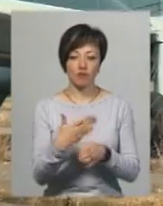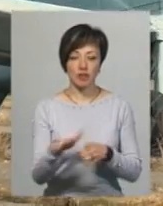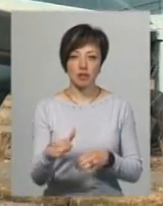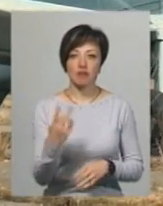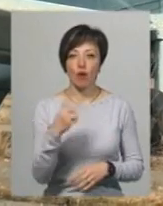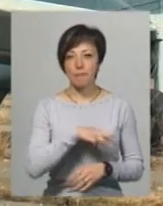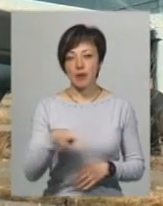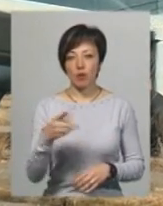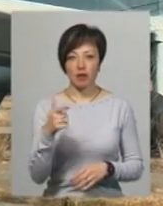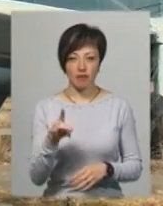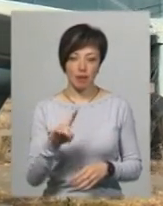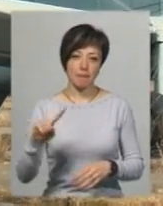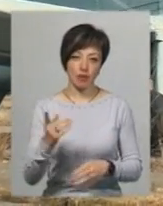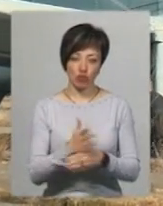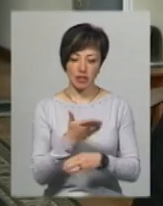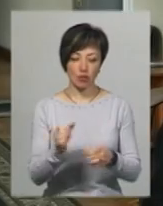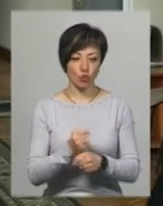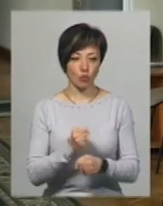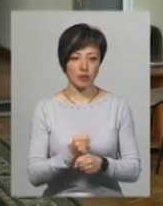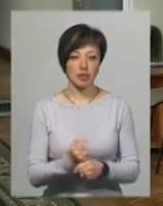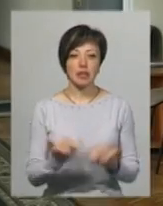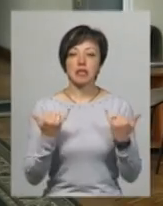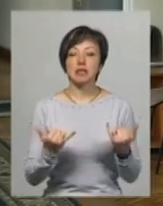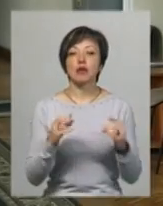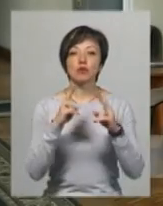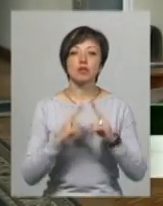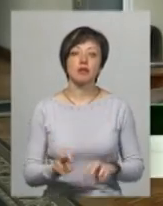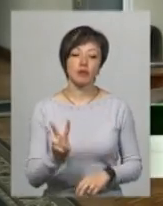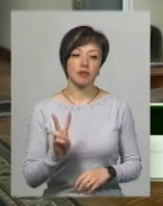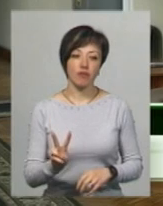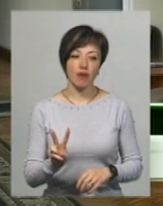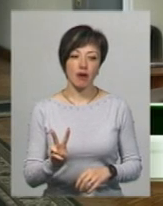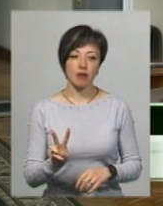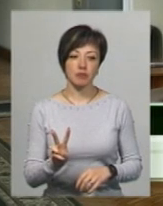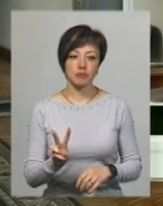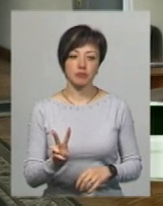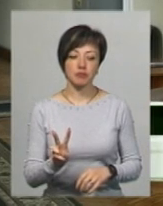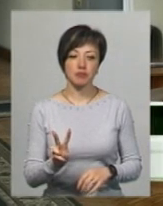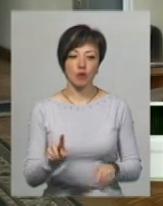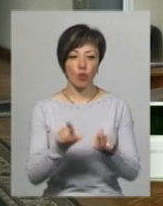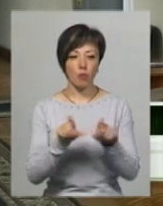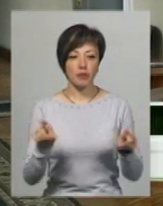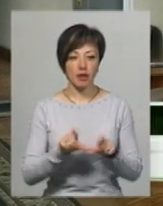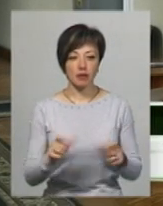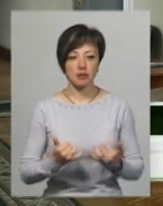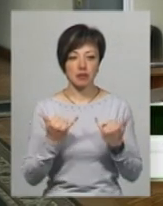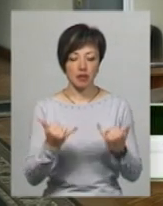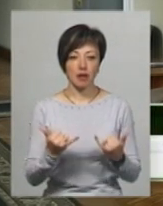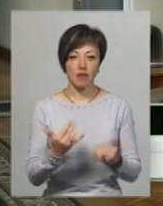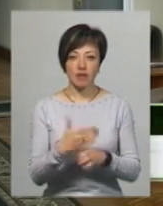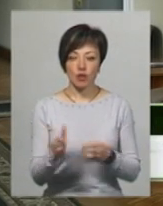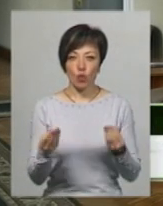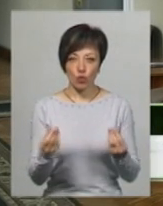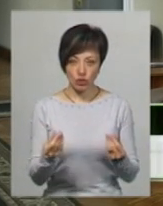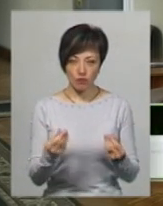близько 2 мільйонів гривень на першу частину робіт. Зараз ми розглядаємо два об'єкти для виділення